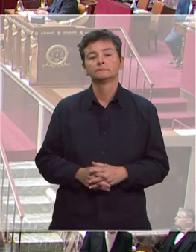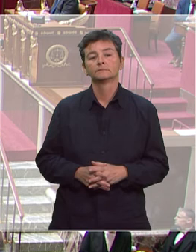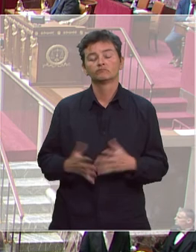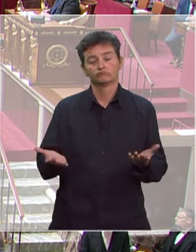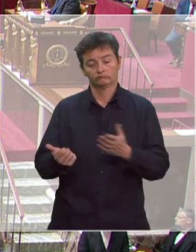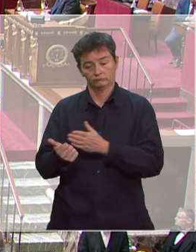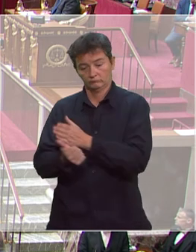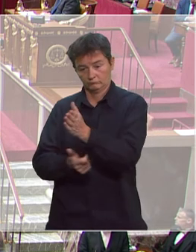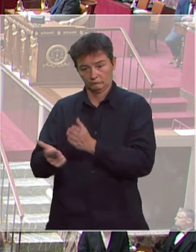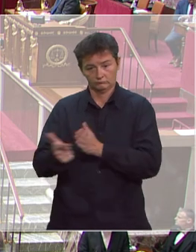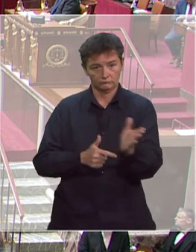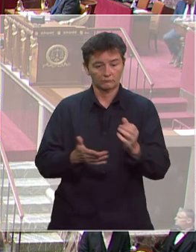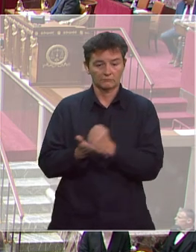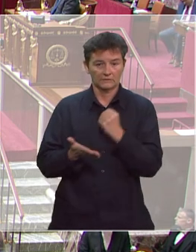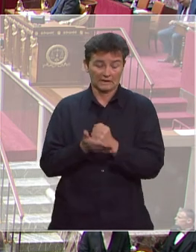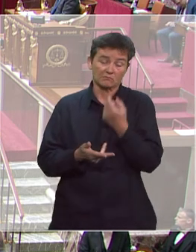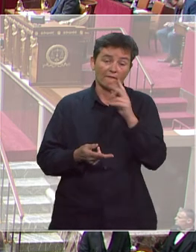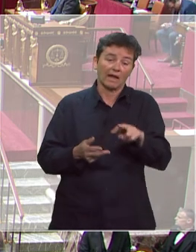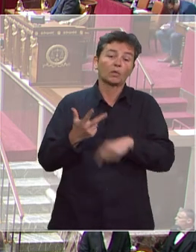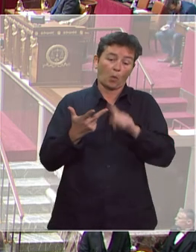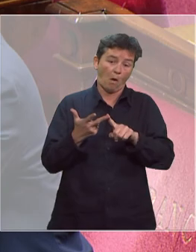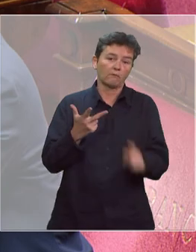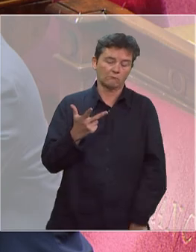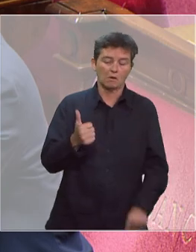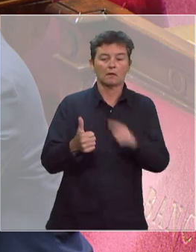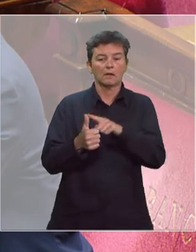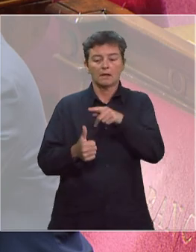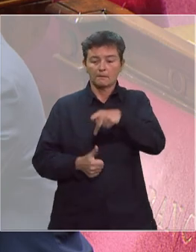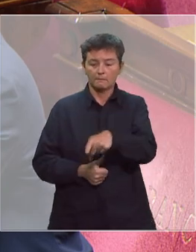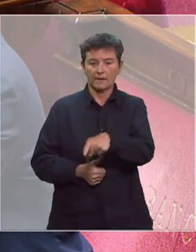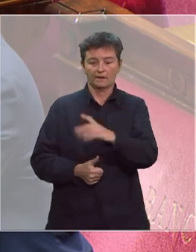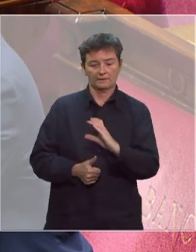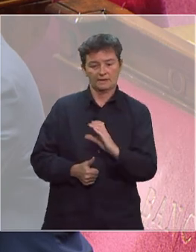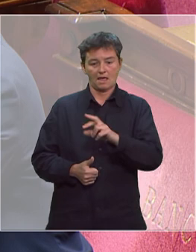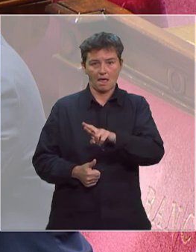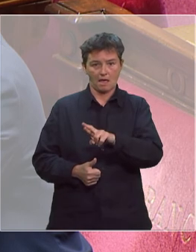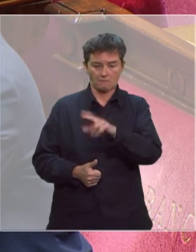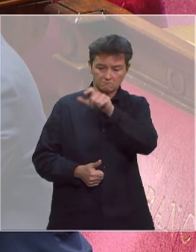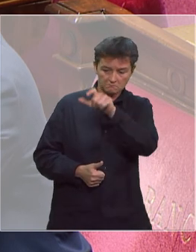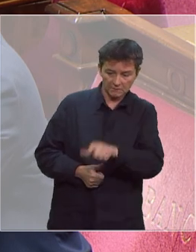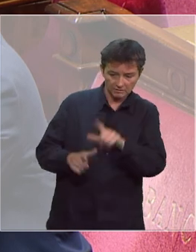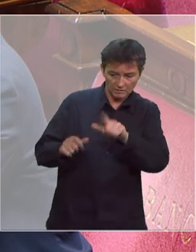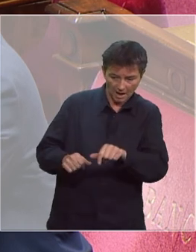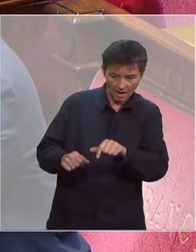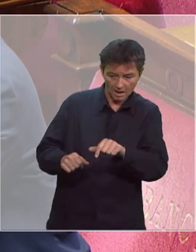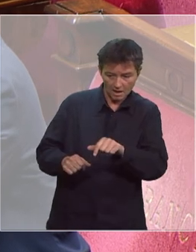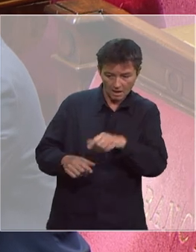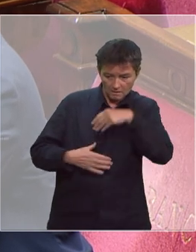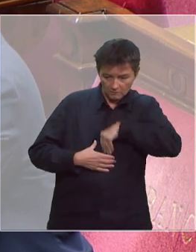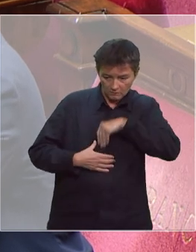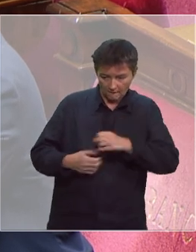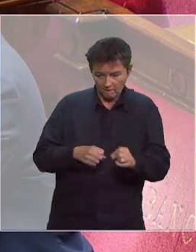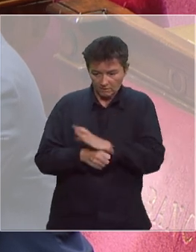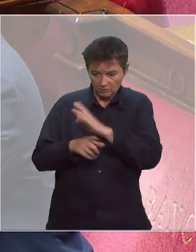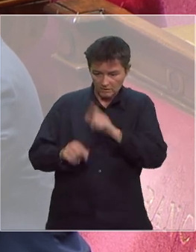Deux types de tests, ou plutôt trois. Le test par PCR, qui permet de savoir si quelqu'un est symptomatique ou s'il est porteur du virus au moment où il présente